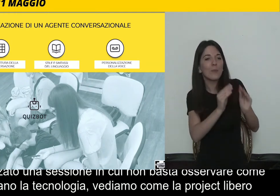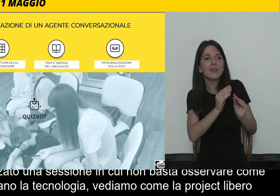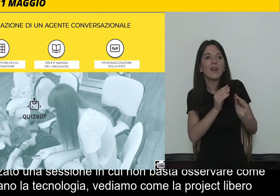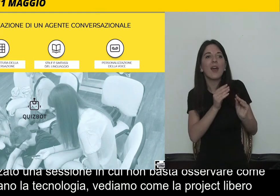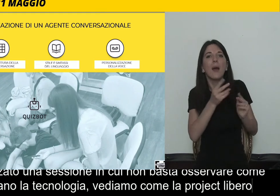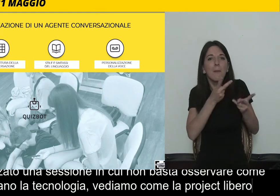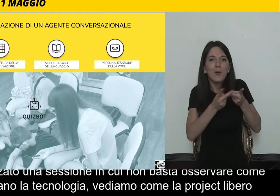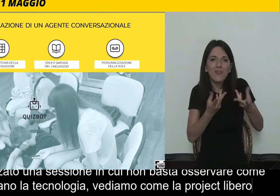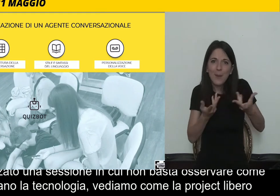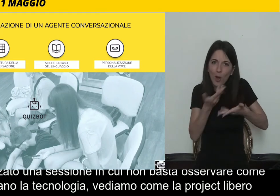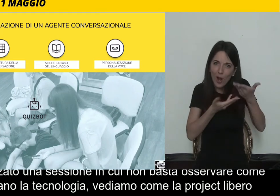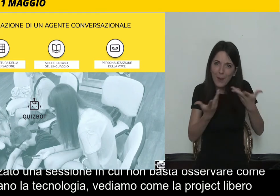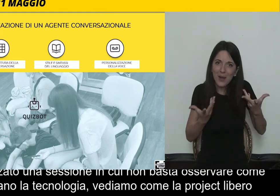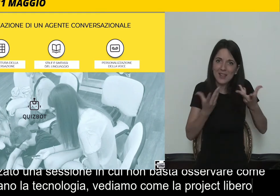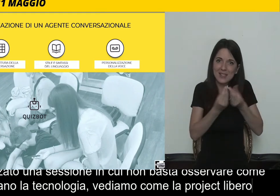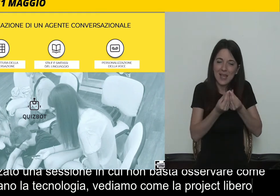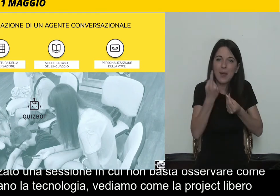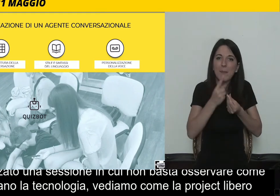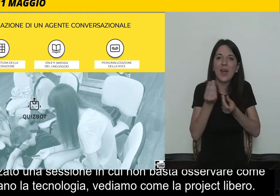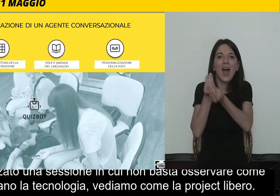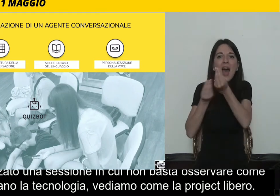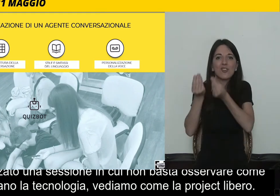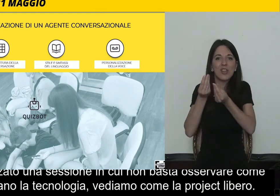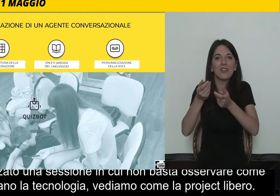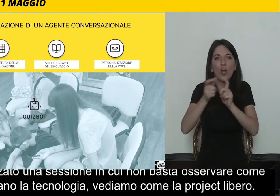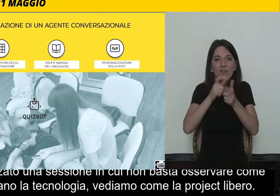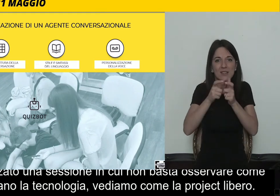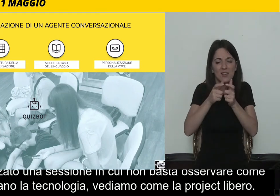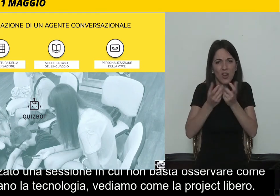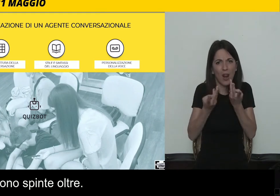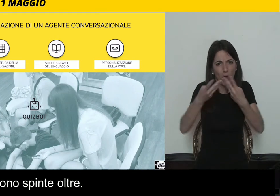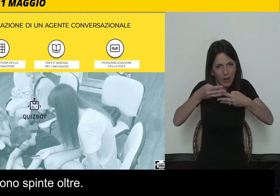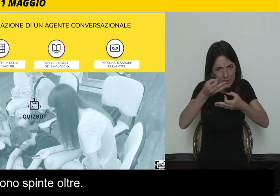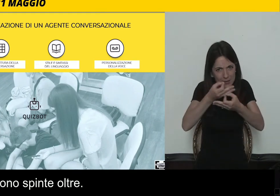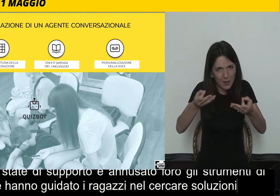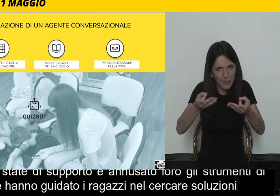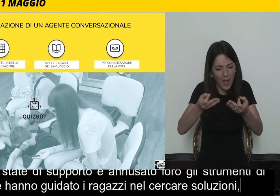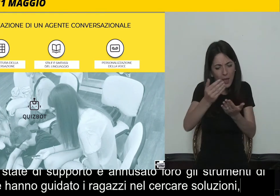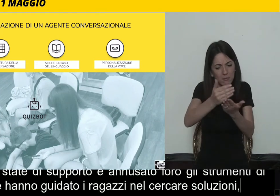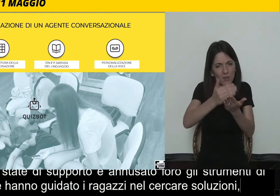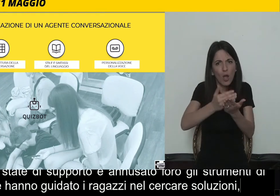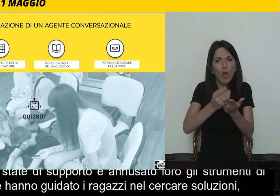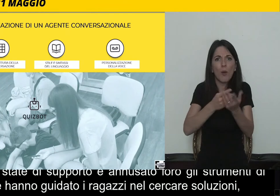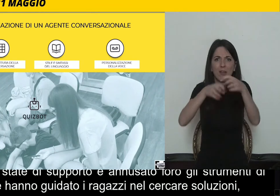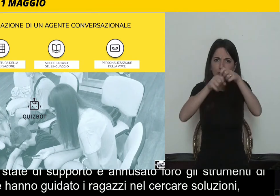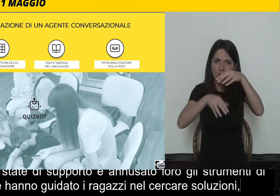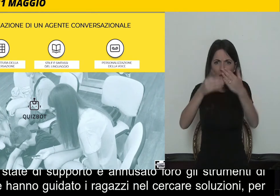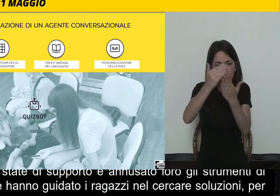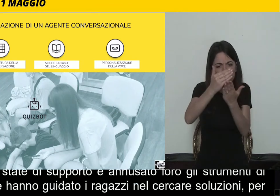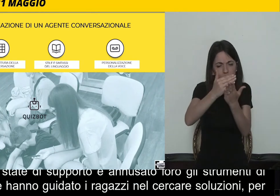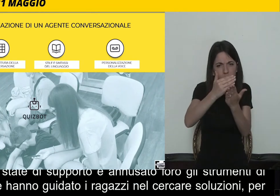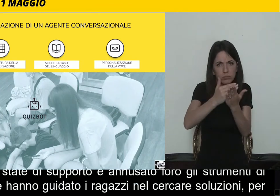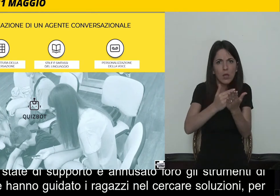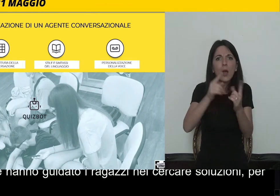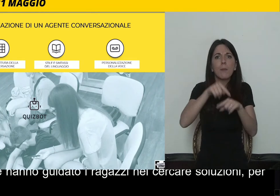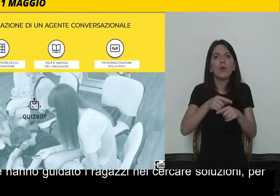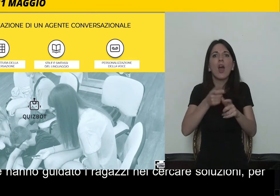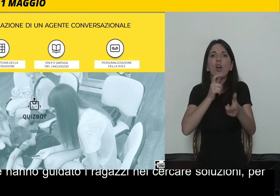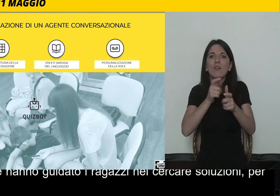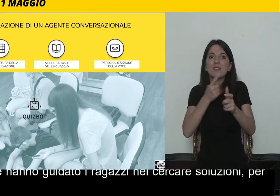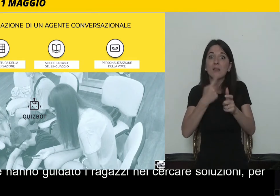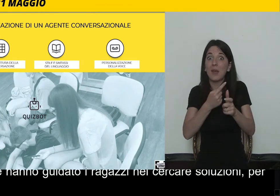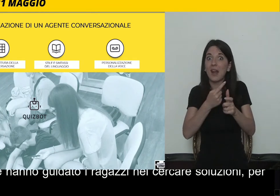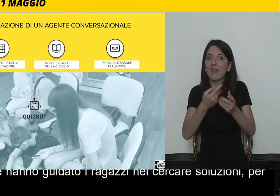conversazionale rispettando una certa gerarchia, per organizzare complessivamente la conversazione affinché potesse avere anche aiuti,